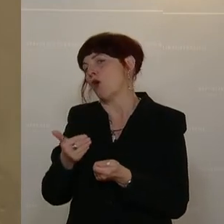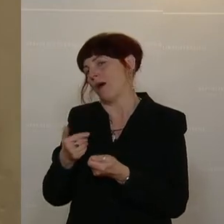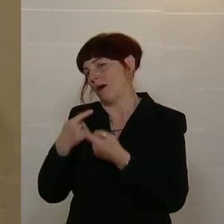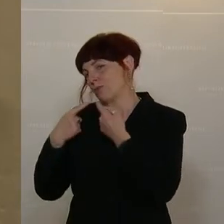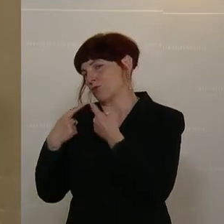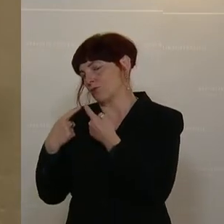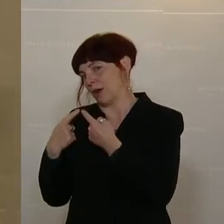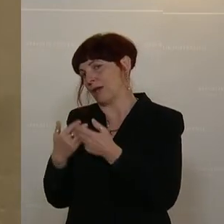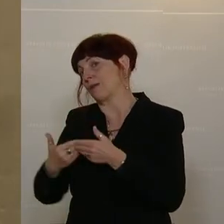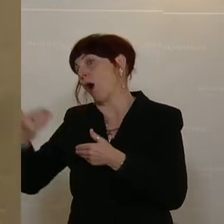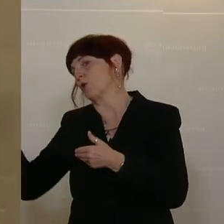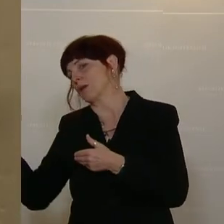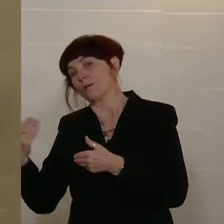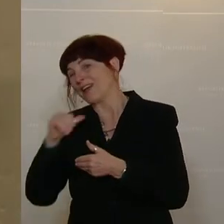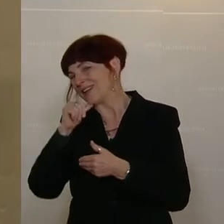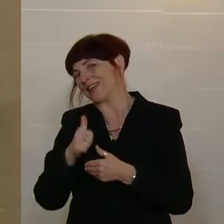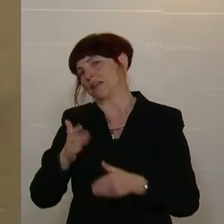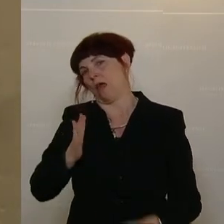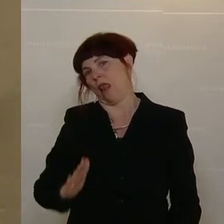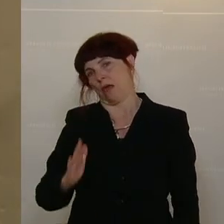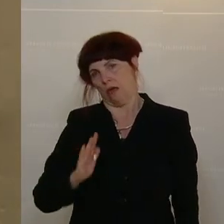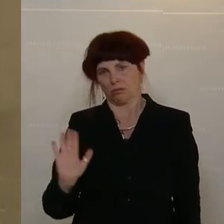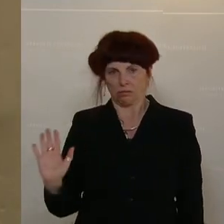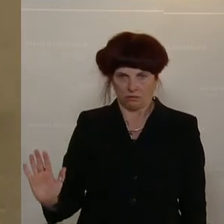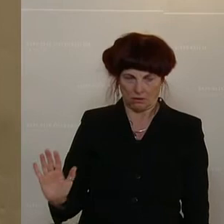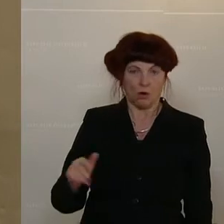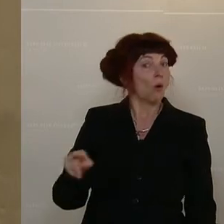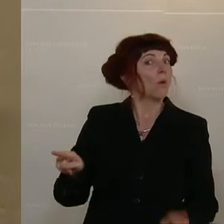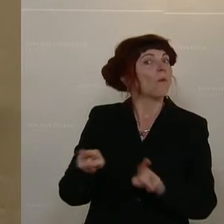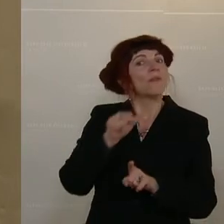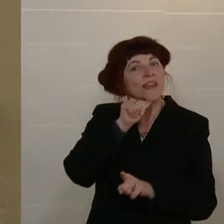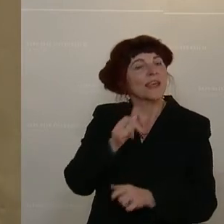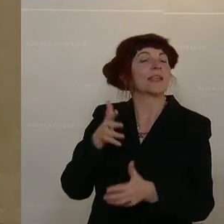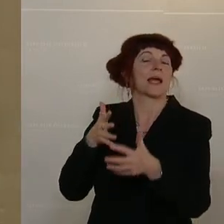ausserhalb. Das macht nämlich auch keinen schlanken Fuß. Und vor allem ist es überhaupt nicht transparent.